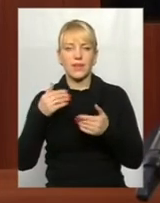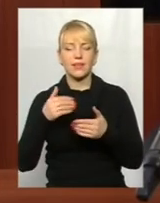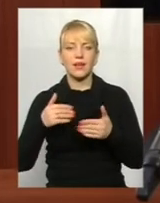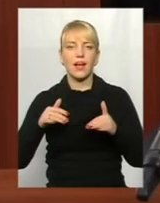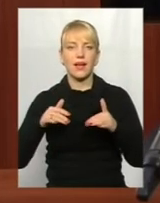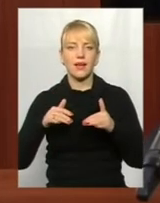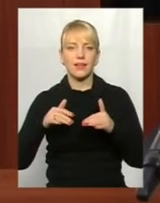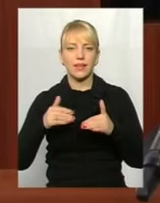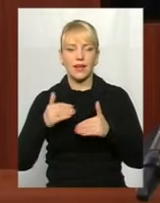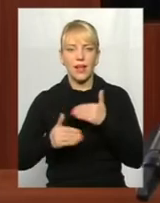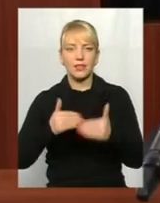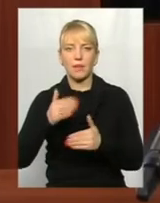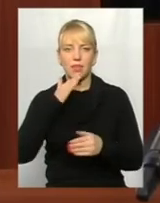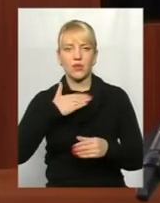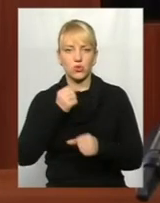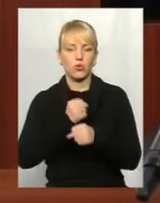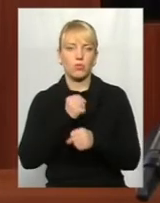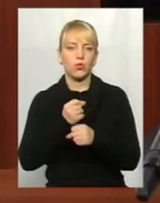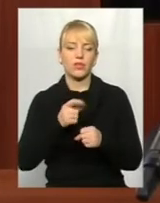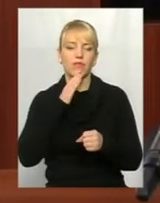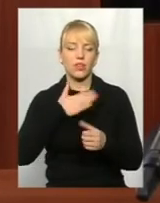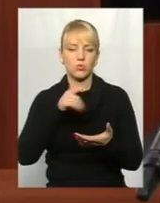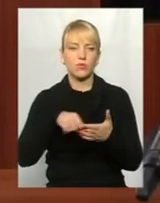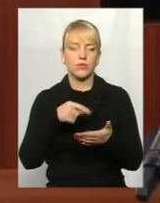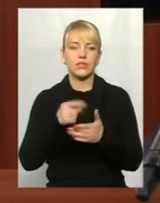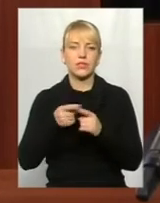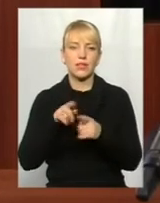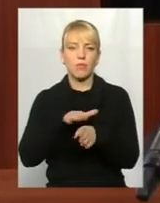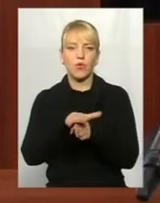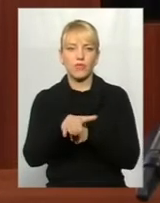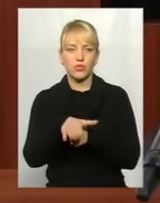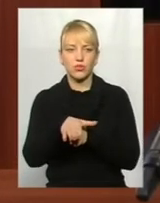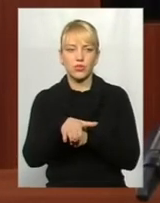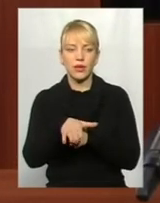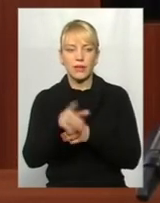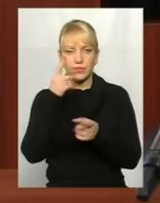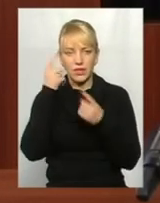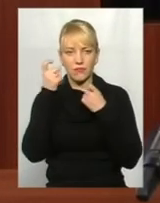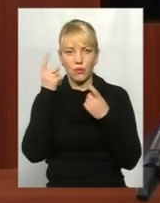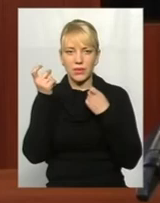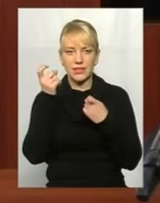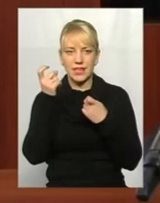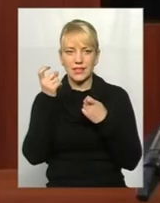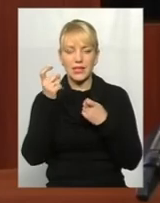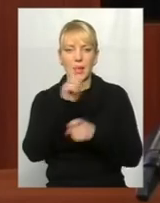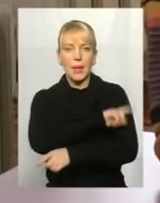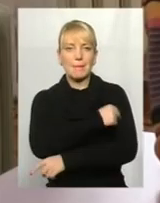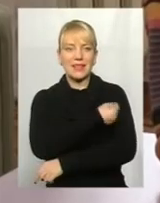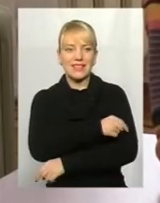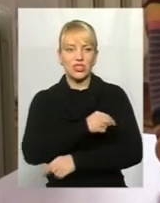нашої роботи у місті це повністю інформатизація медичної